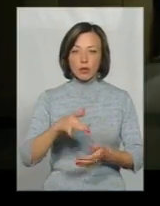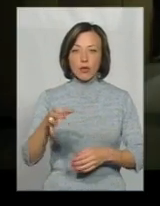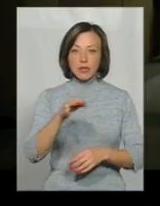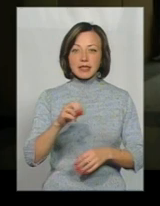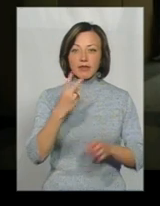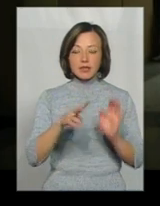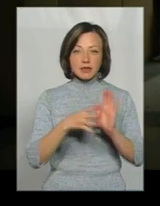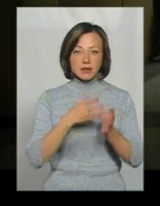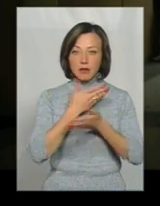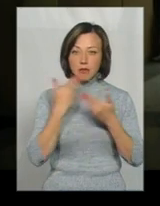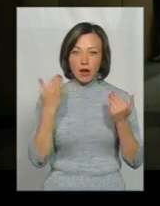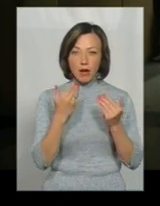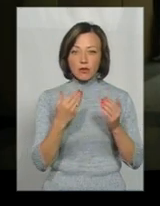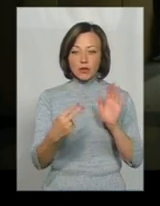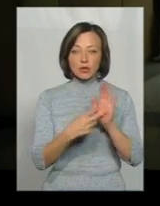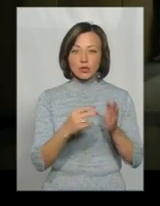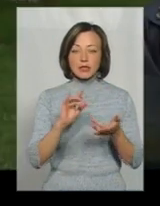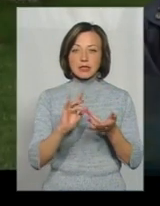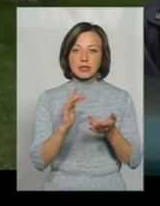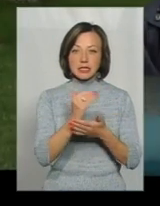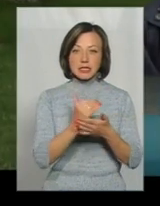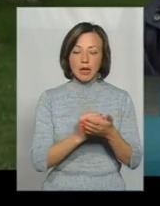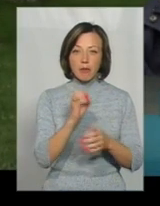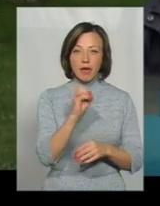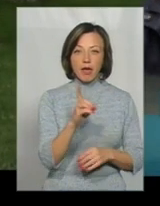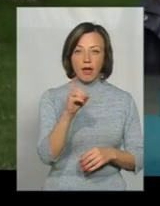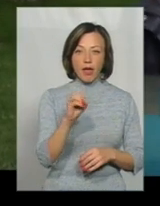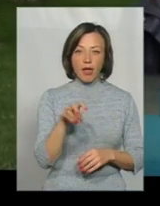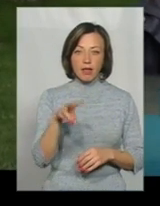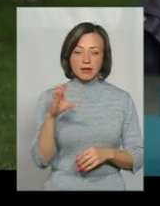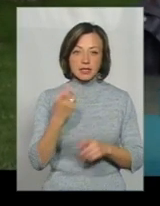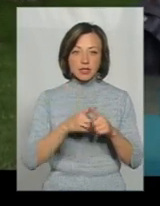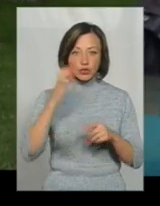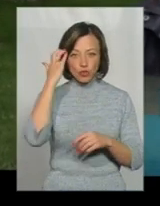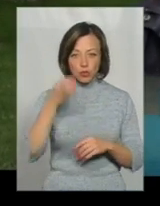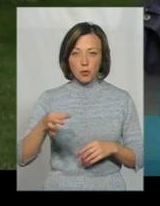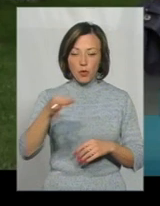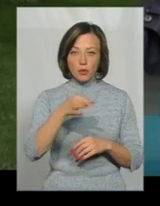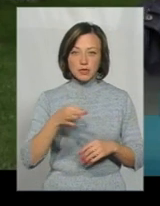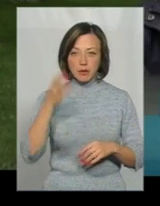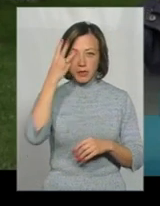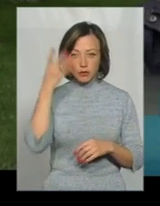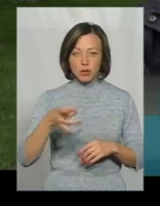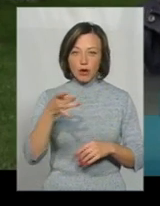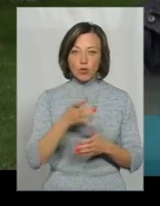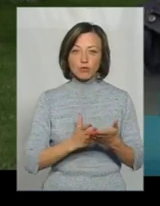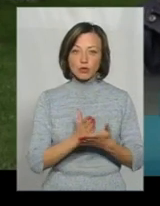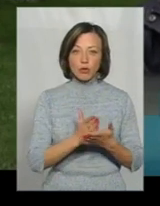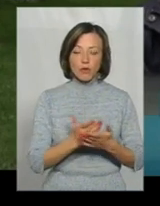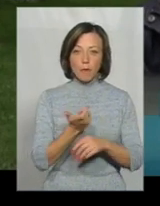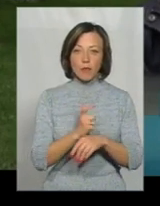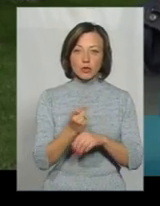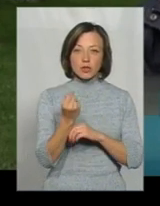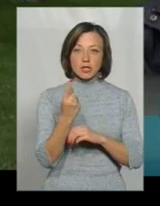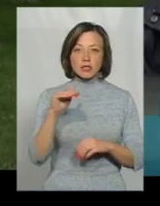29 не мають підключення до системи іхелс. Це Чорноострівський центр ПМСД у Хмельницькому районі. Він обслуговує понад